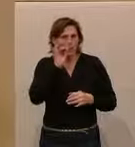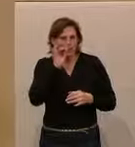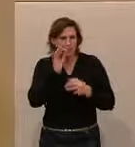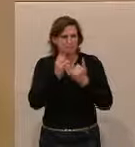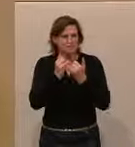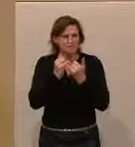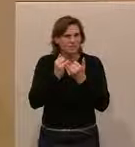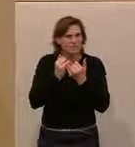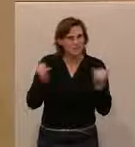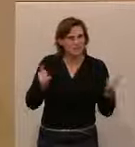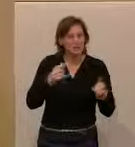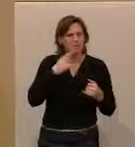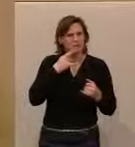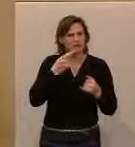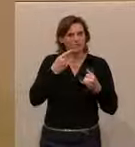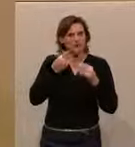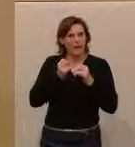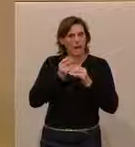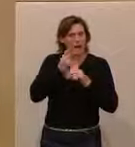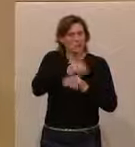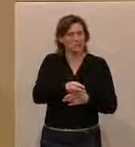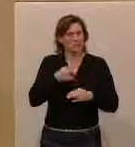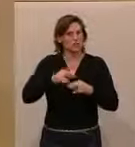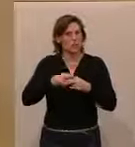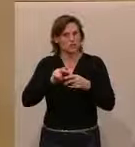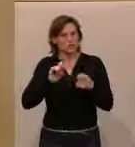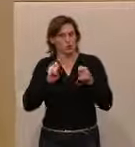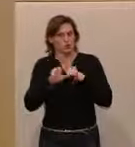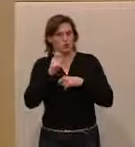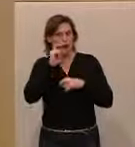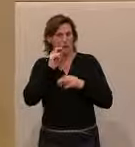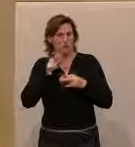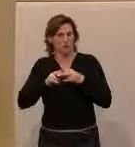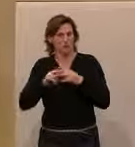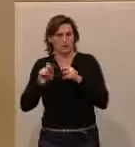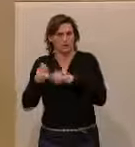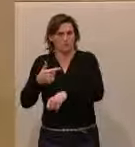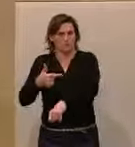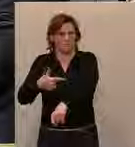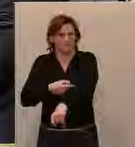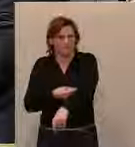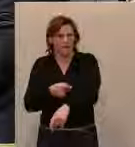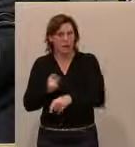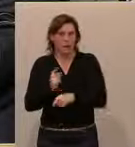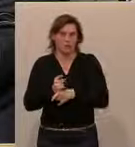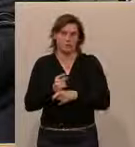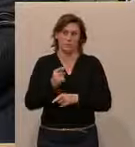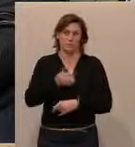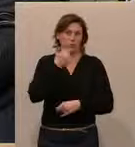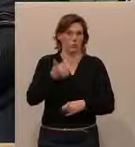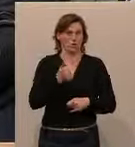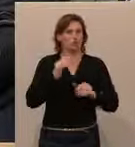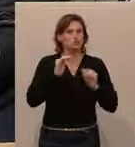vielleicht, im Sinne als Einstiegsdroge für Heroin später, dass wir auch das mitnehmen, das wäre ehrlich und das wäre zum Schutz unserer